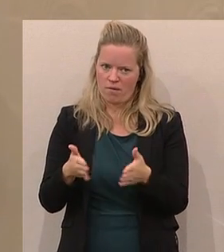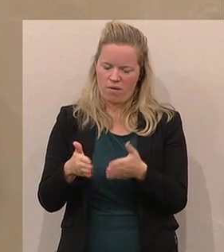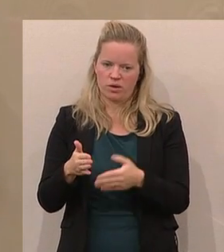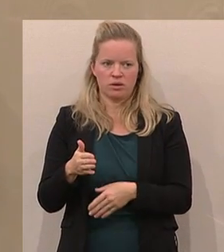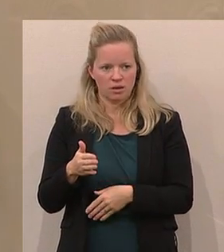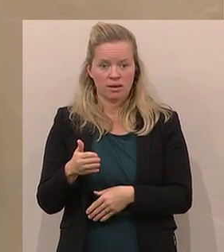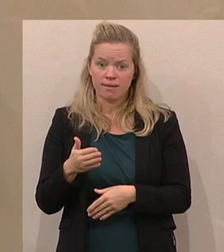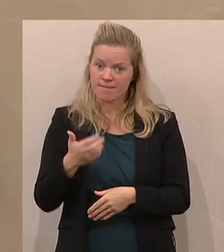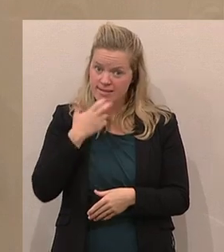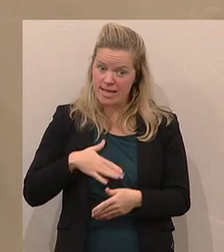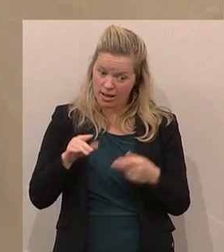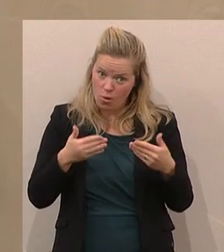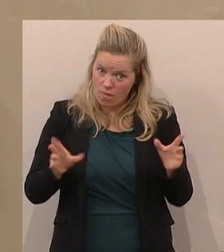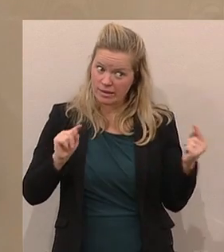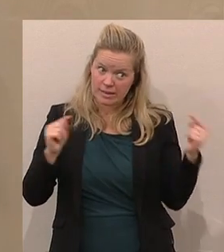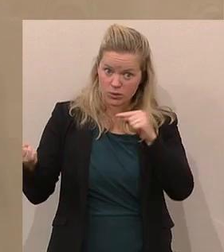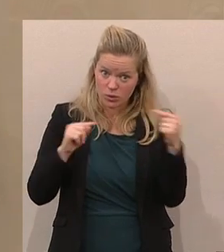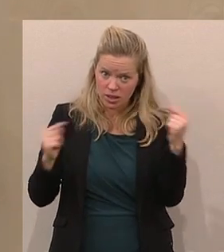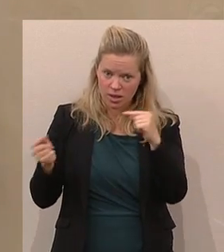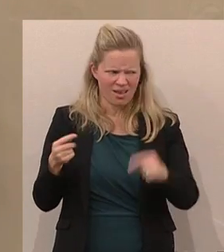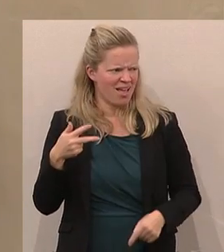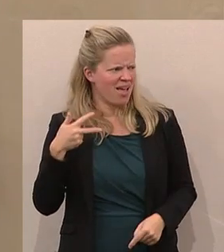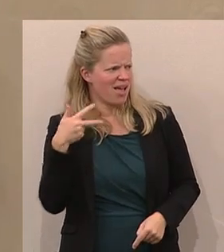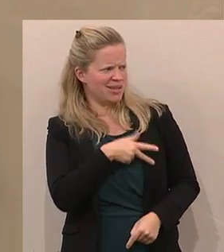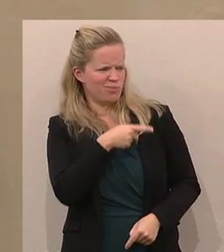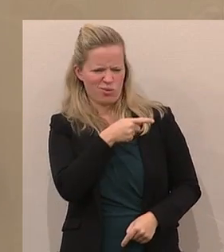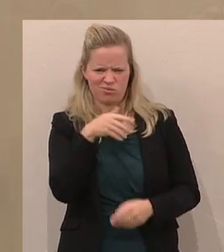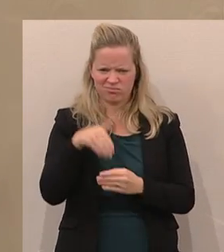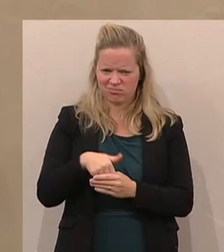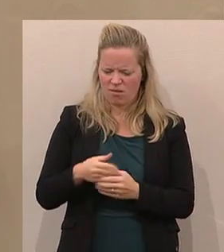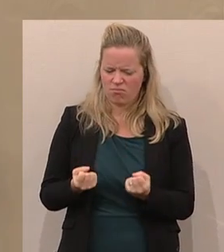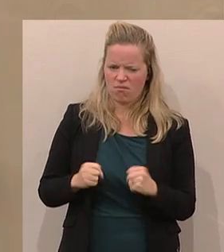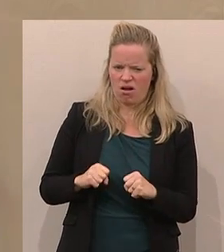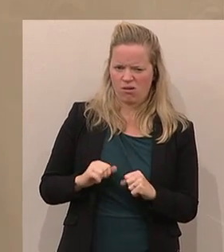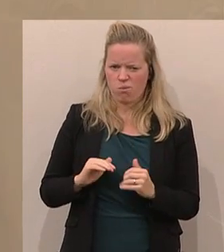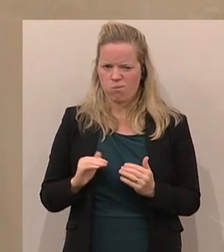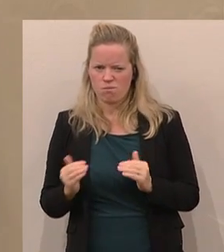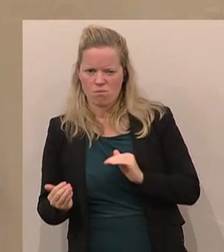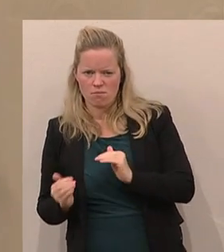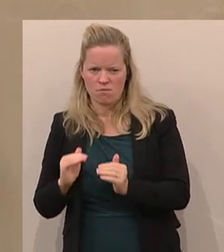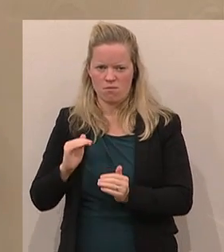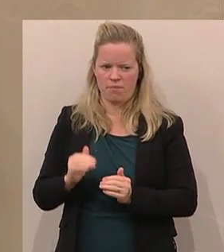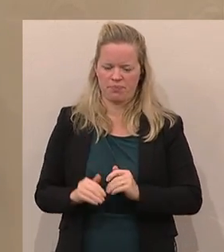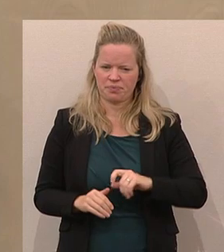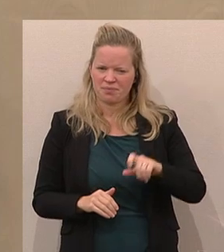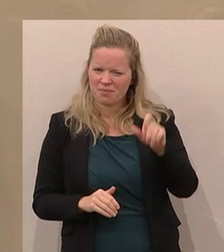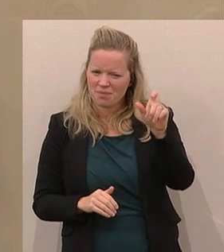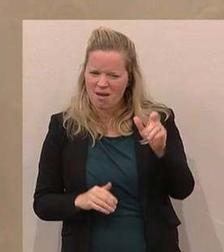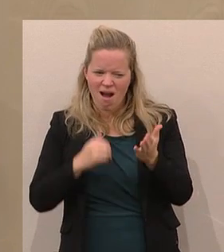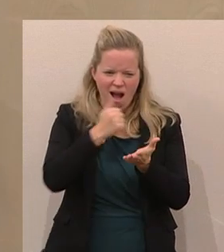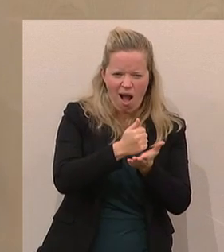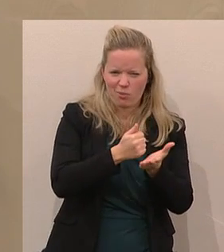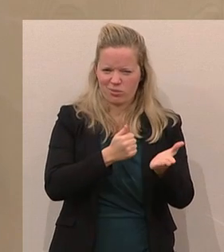diskutiert darüber, über die SPÖ-Machtpolitik in diesem Bereich, Denkmalamt, Bundeskanzleramt, über die